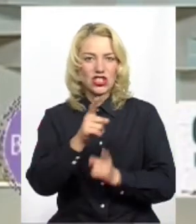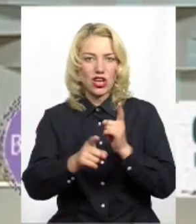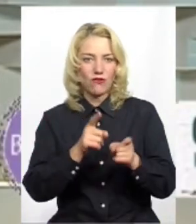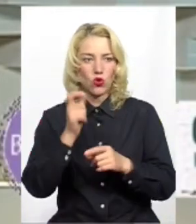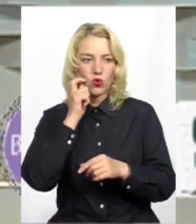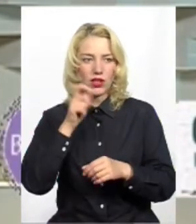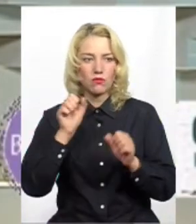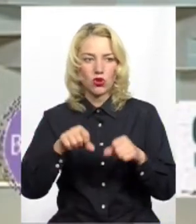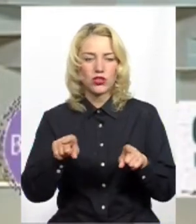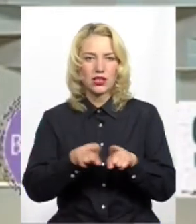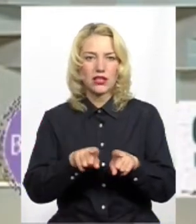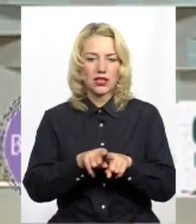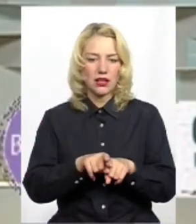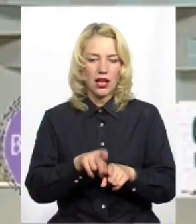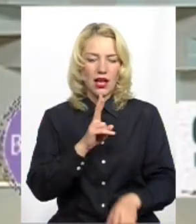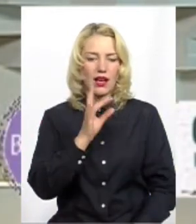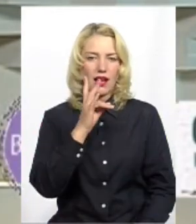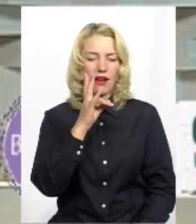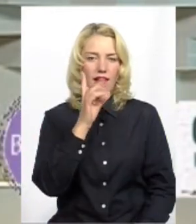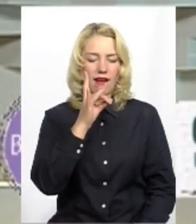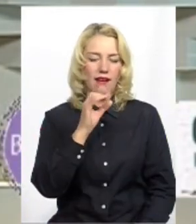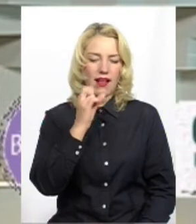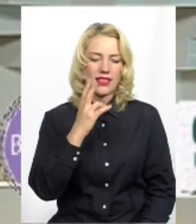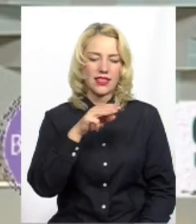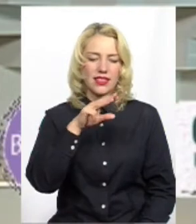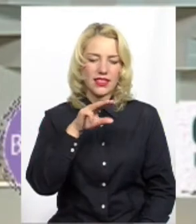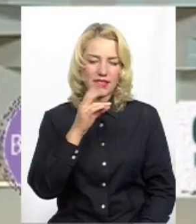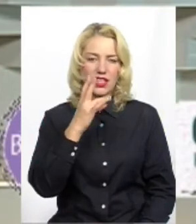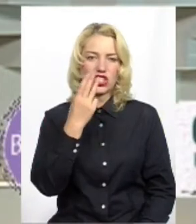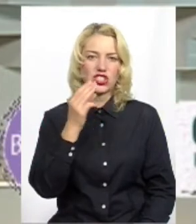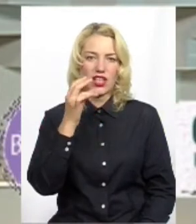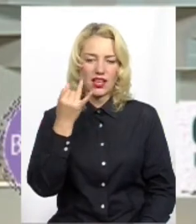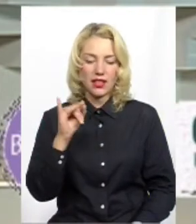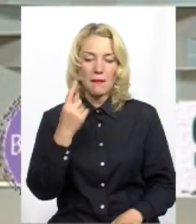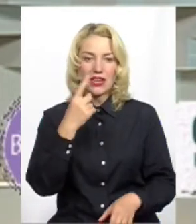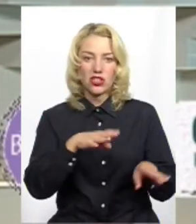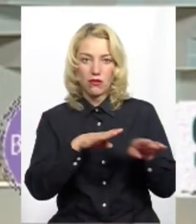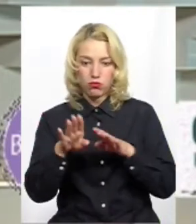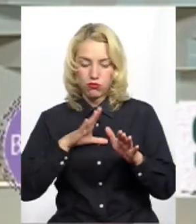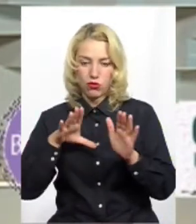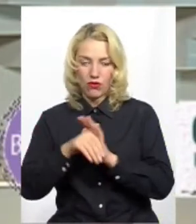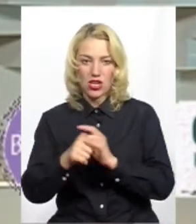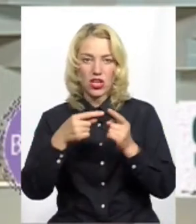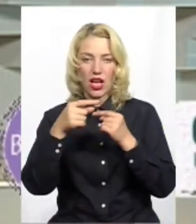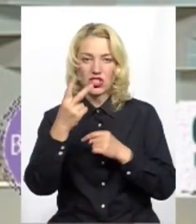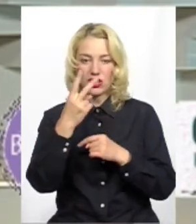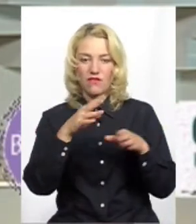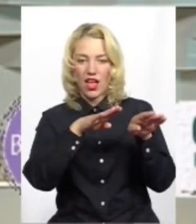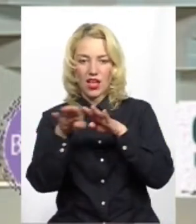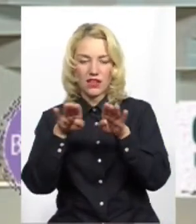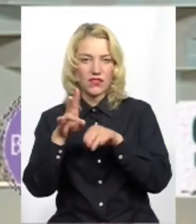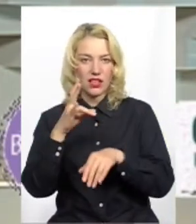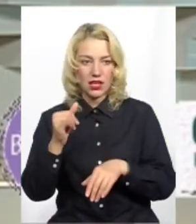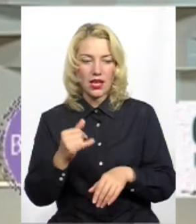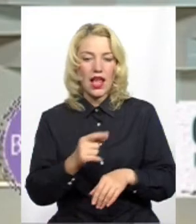Україні можна назвати таким собі Франкенштейном. Перший рівень був запроваджений, інші два рівні – ні. І вийшло так, що лікарі